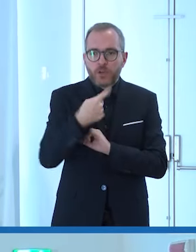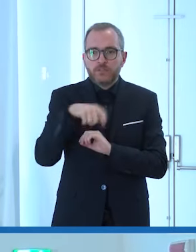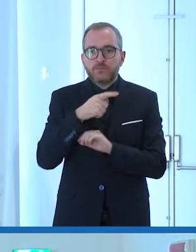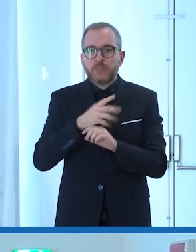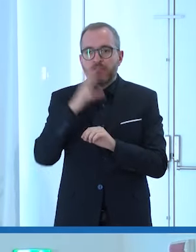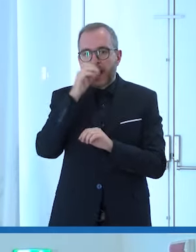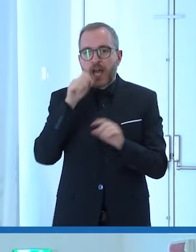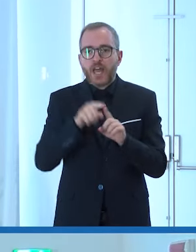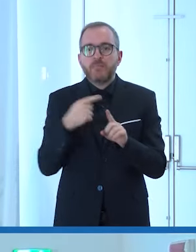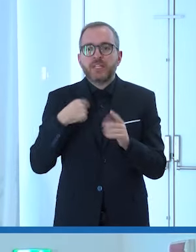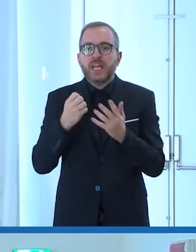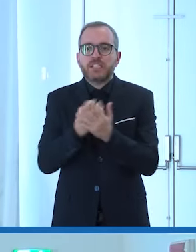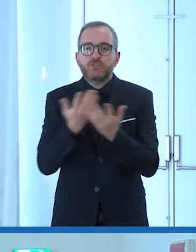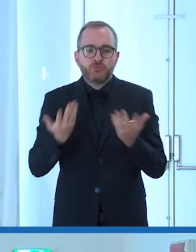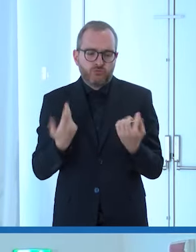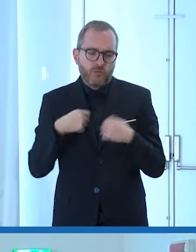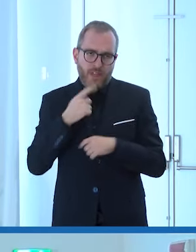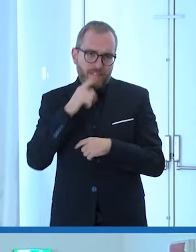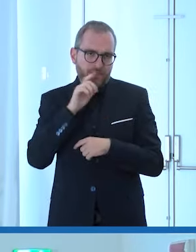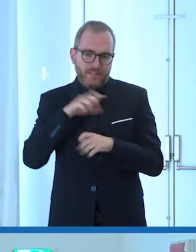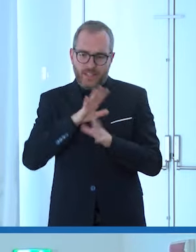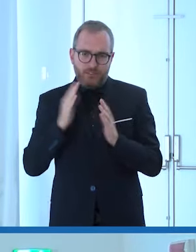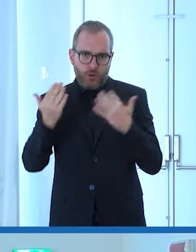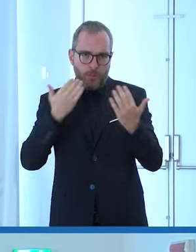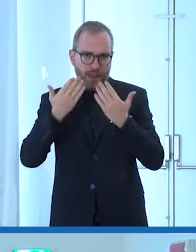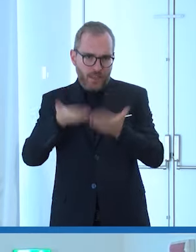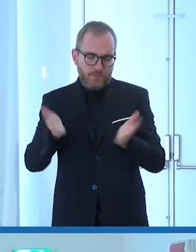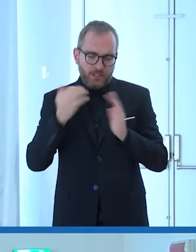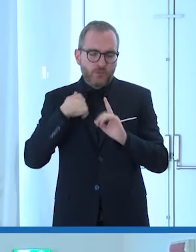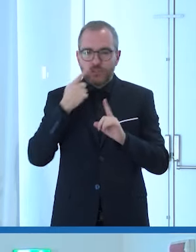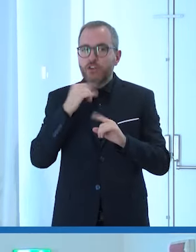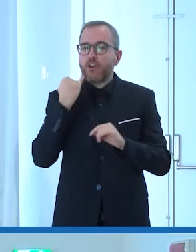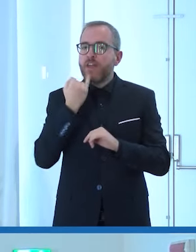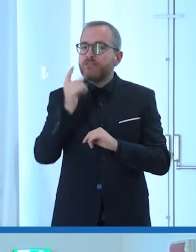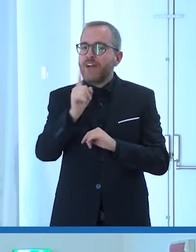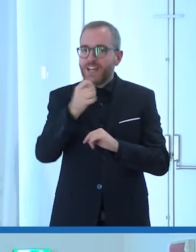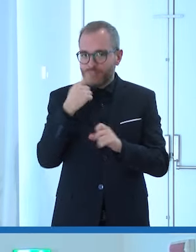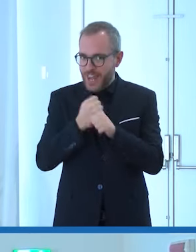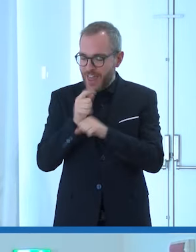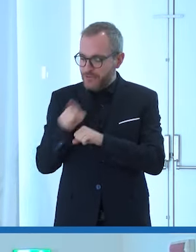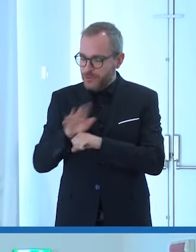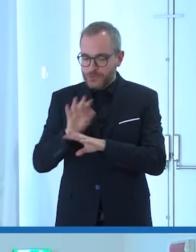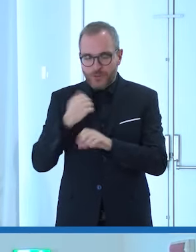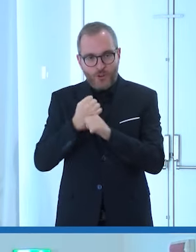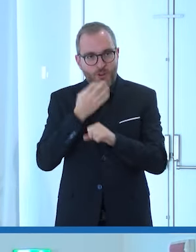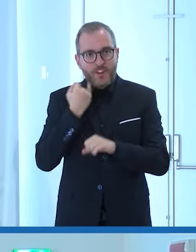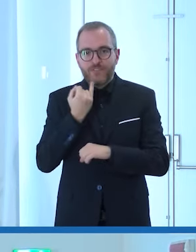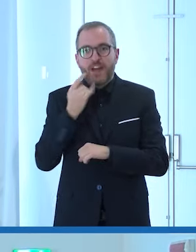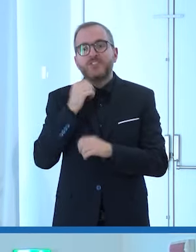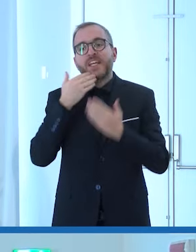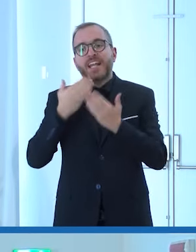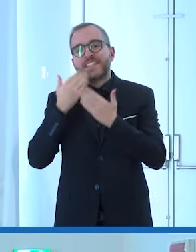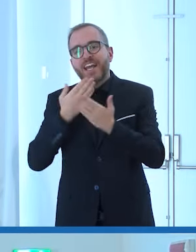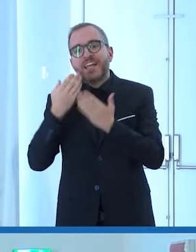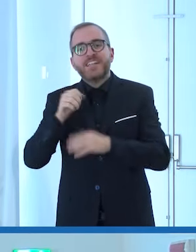succede e che cosa stanno combinando dentro i brazzi quindi non è semplice il lavoro che fa grazie grazie Alberto